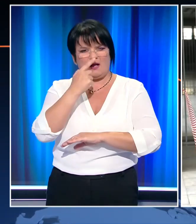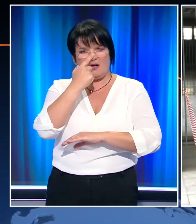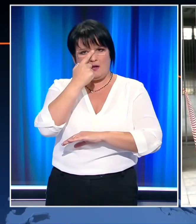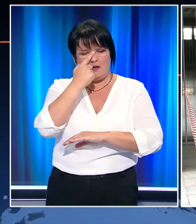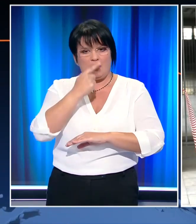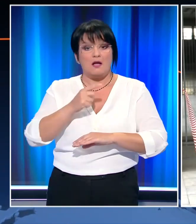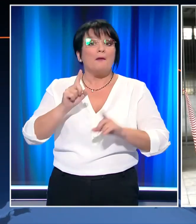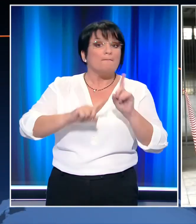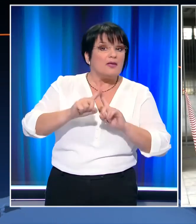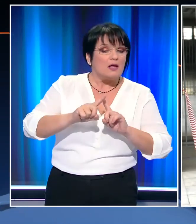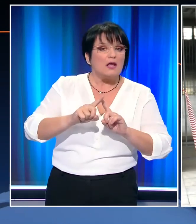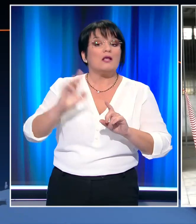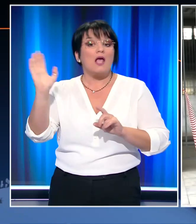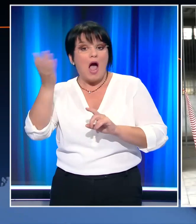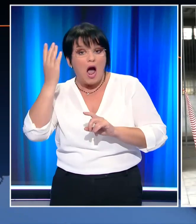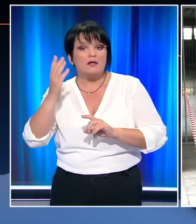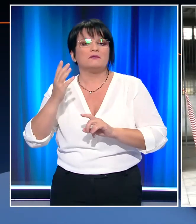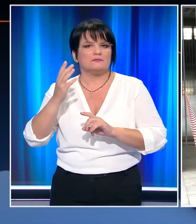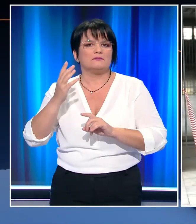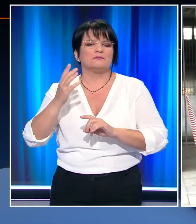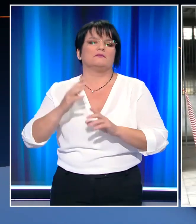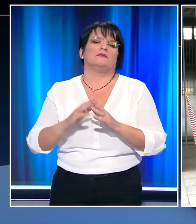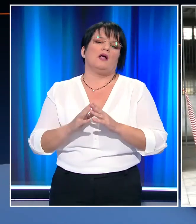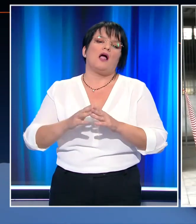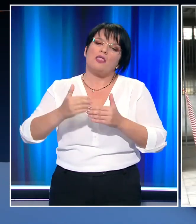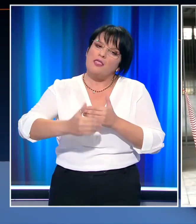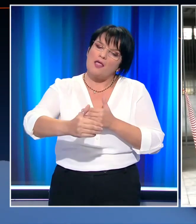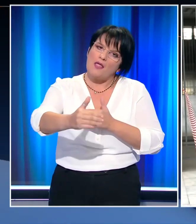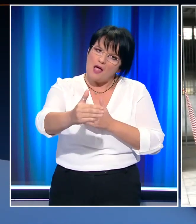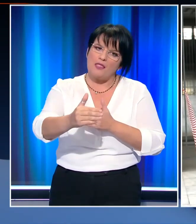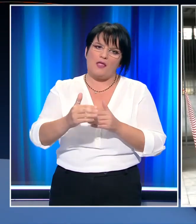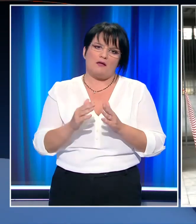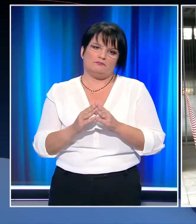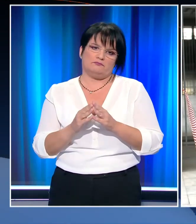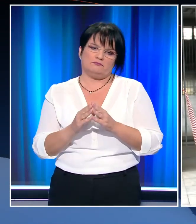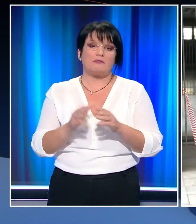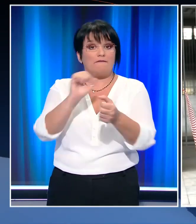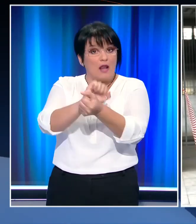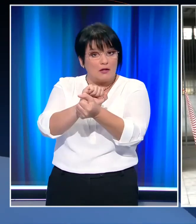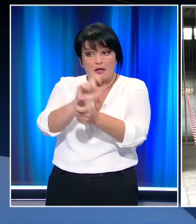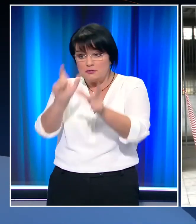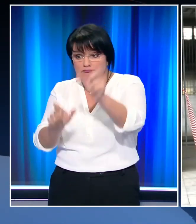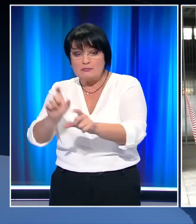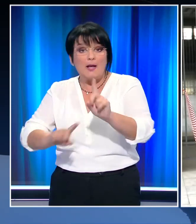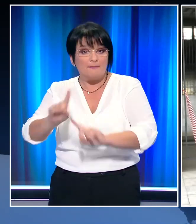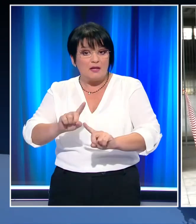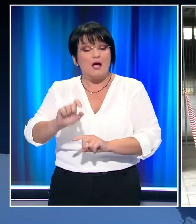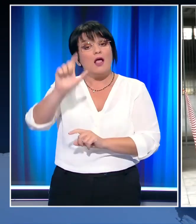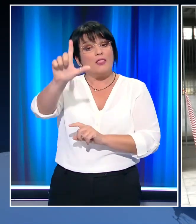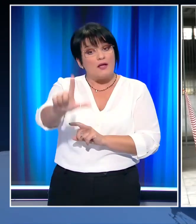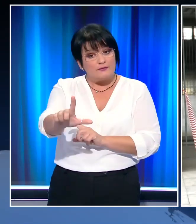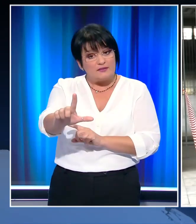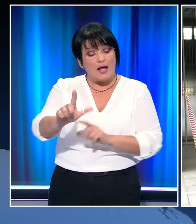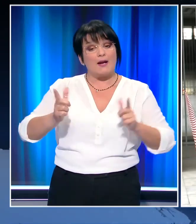ποιοι τελικά από τους καταδικαστέντες θα οδηγηθούν στις φυλακές. Την Δευτέρα θα